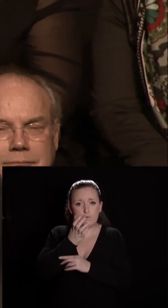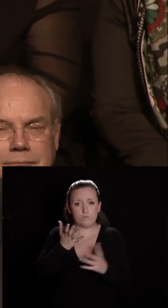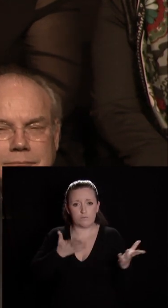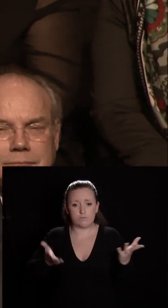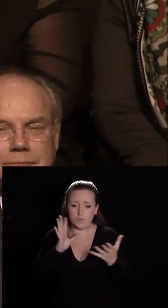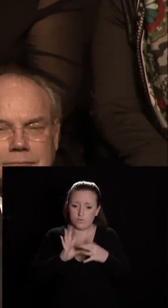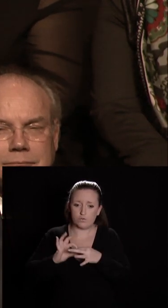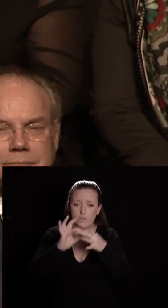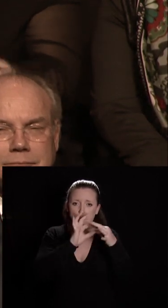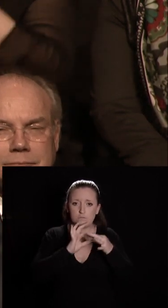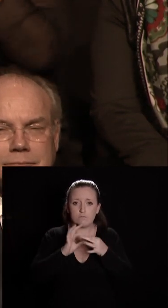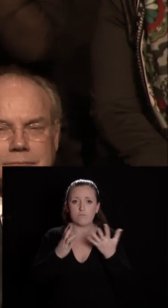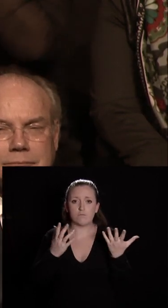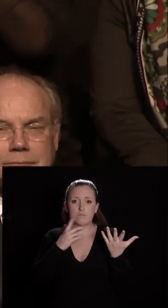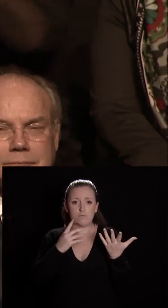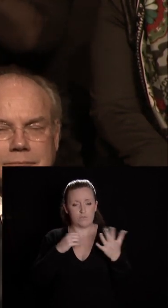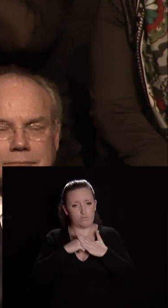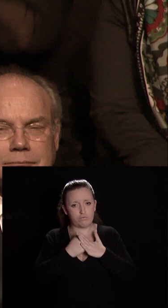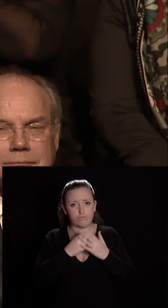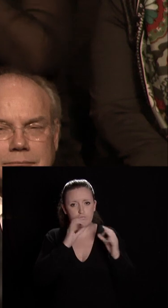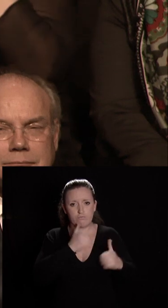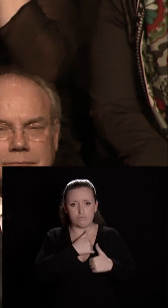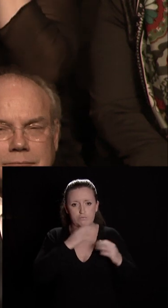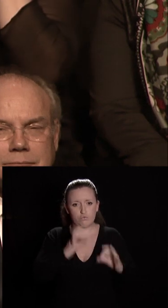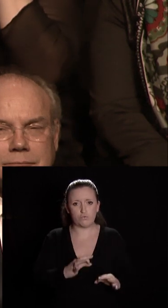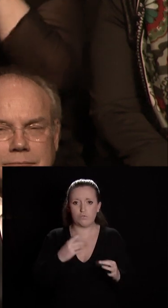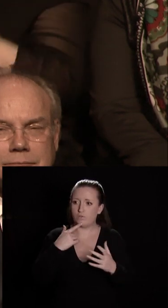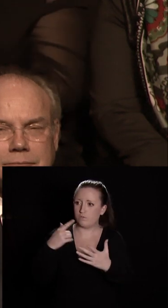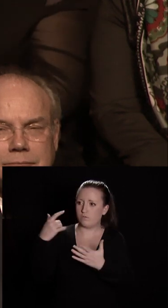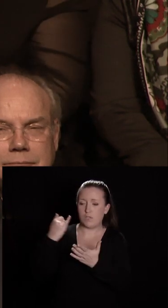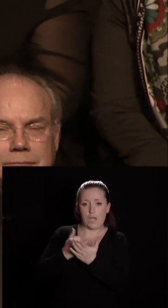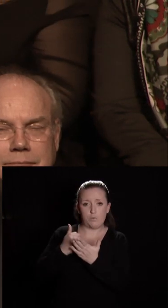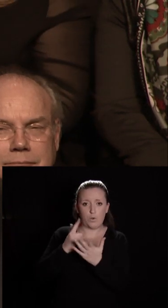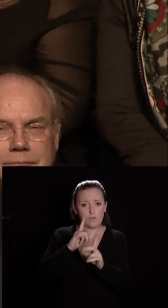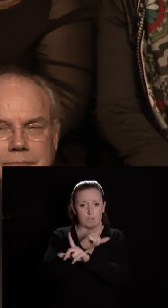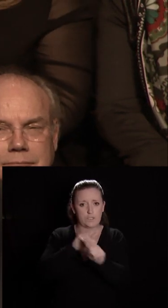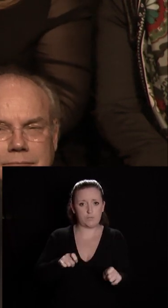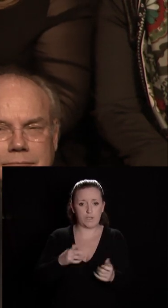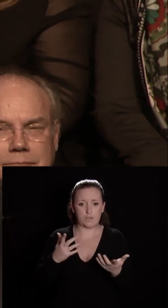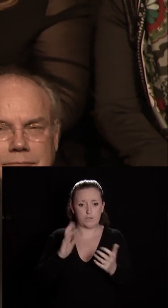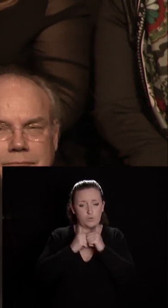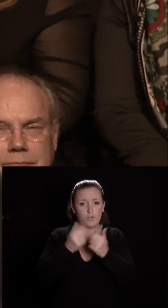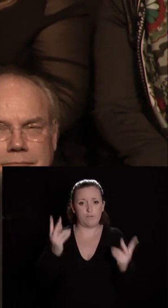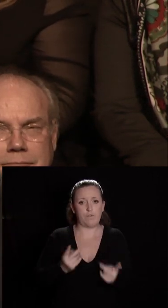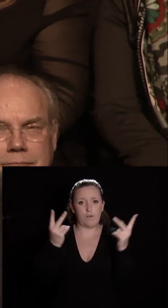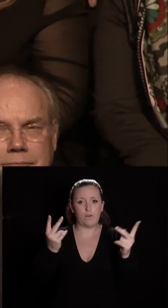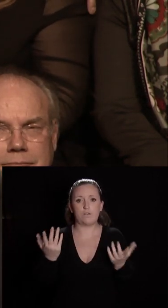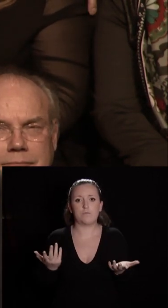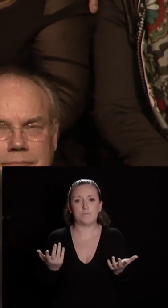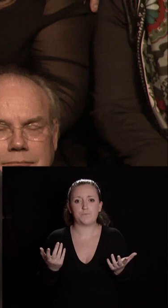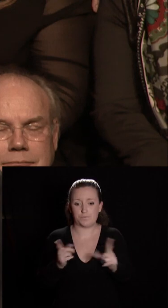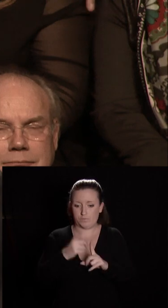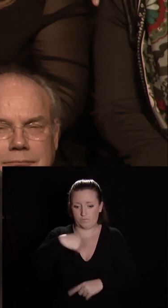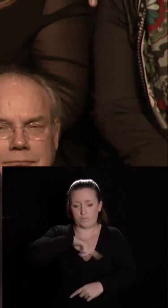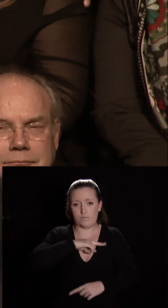solidaire il est rigoureux il est respectueux de l'argent public de vos impôts il correspond à nos valeurs à ce que nous